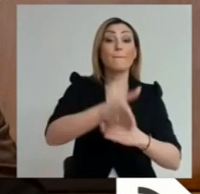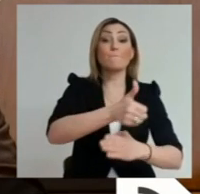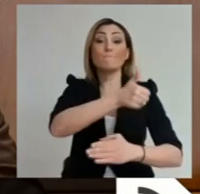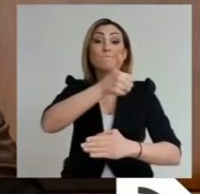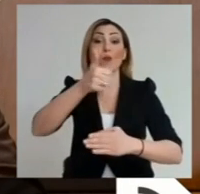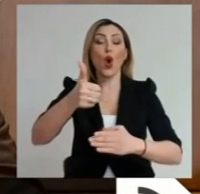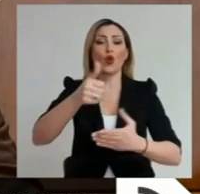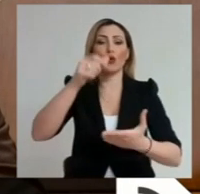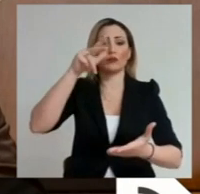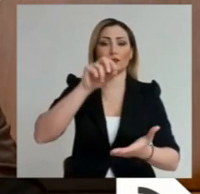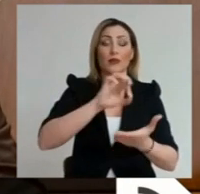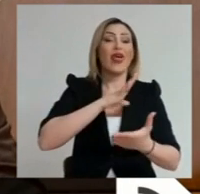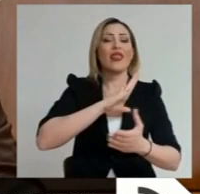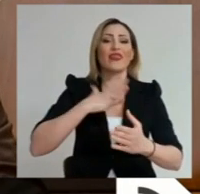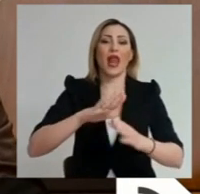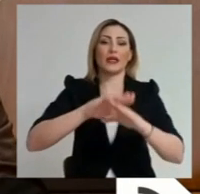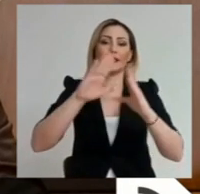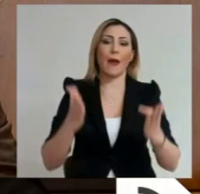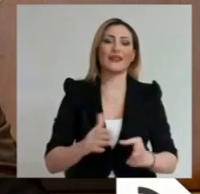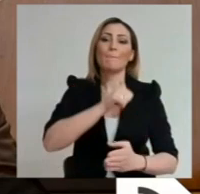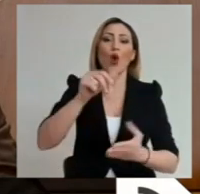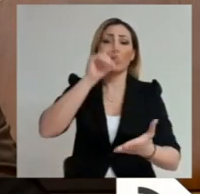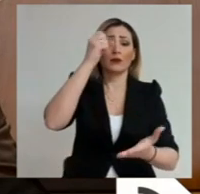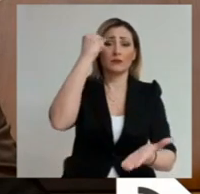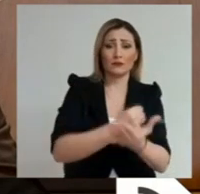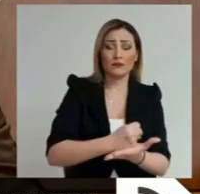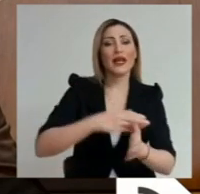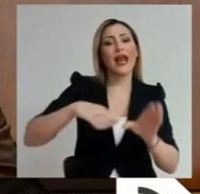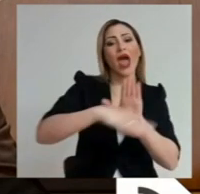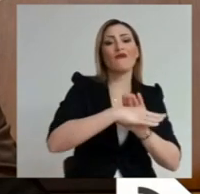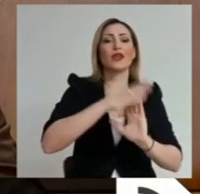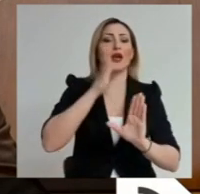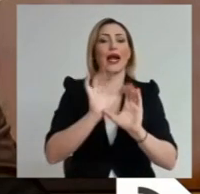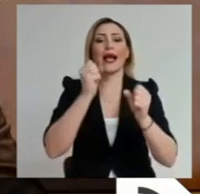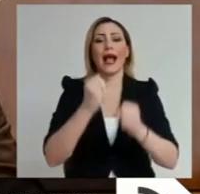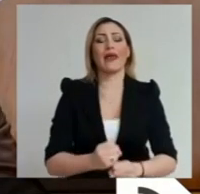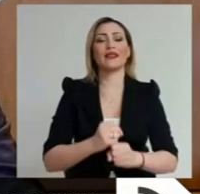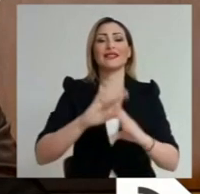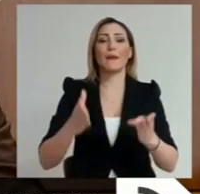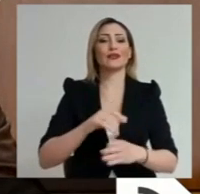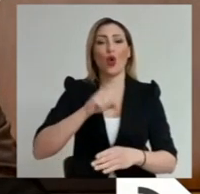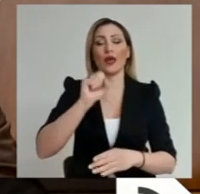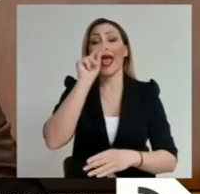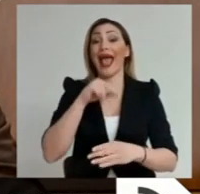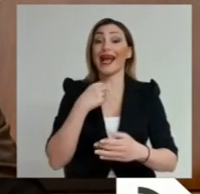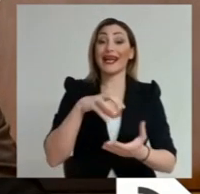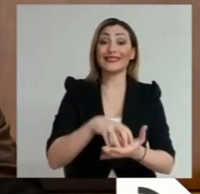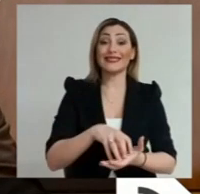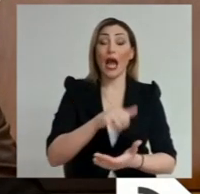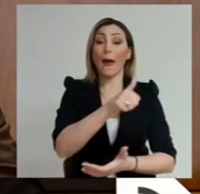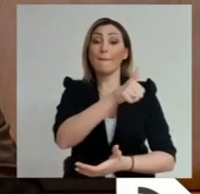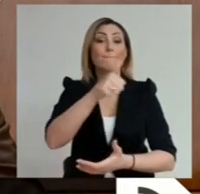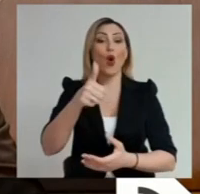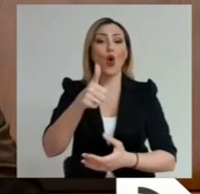τραπεζοκαθισμάτων. Η θεία λειτουργία στους χώρους της σκεφτικής λατρίας τελείται με την παρουσία ανμπιστών με μέγεστον